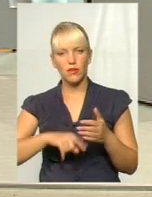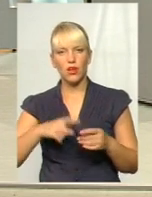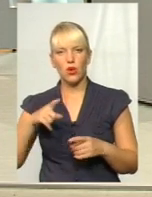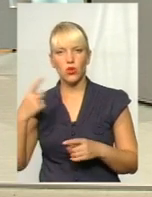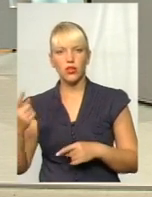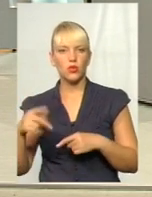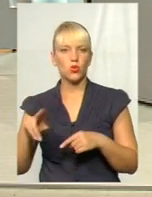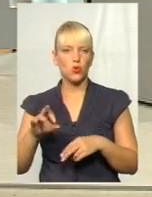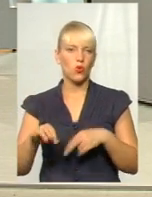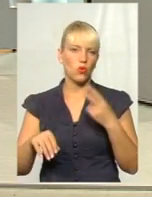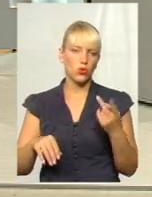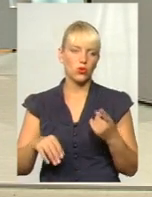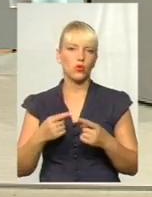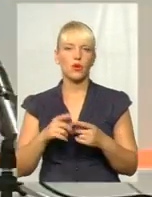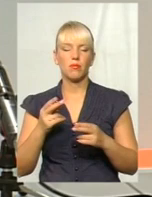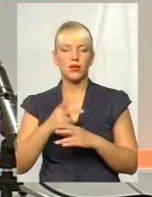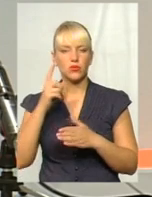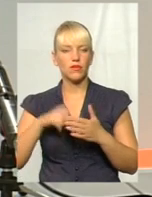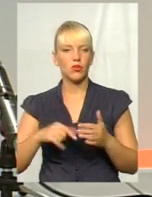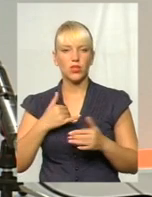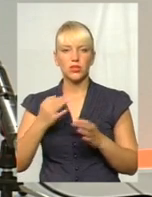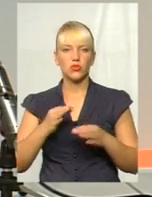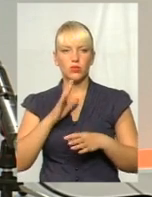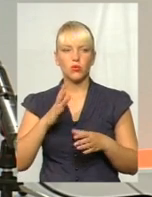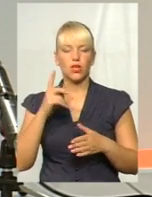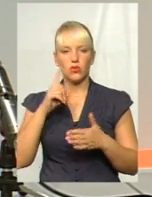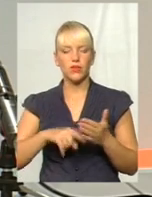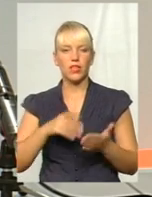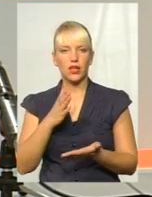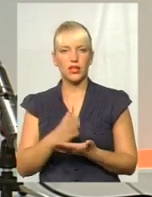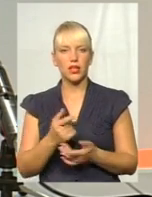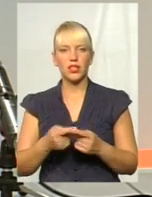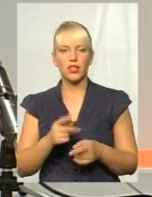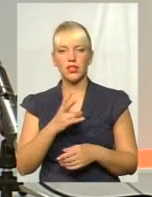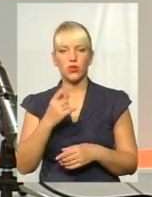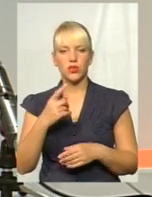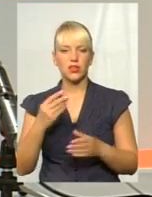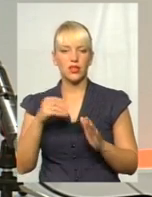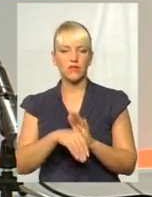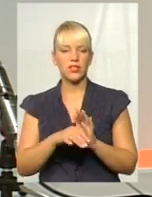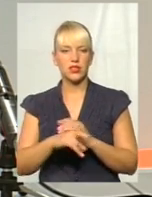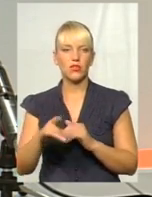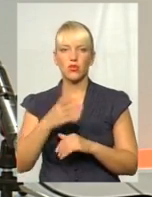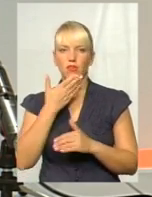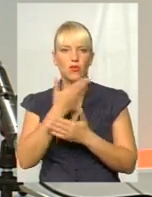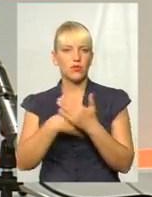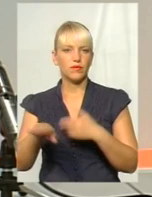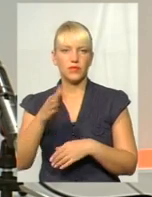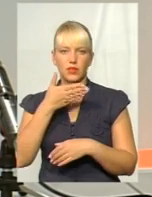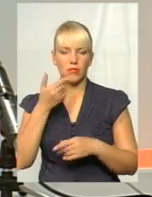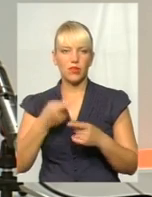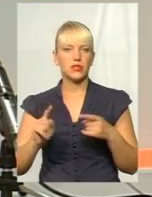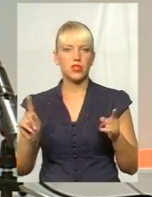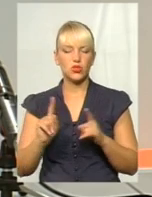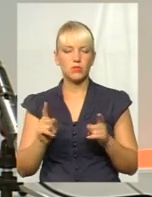Тому що без довіри в нас нічого не буде в регіоні. А довіра оце є, тому що я ще раз кажу, жоден інвестор з регіона не пішов. Крім того, для того,